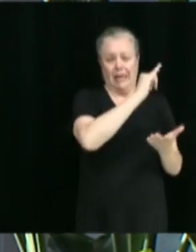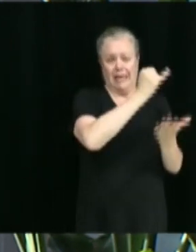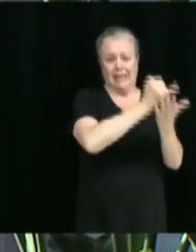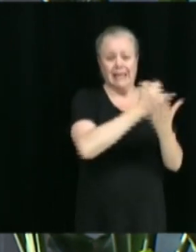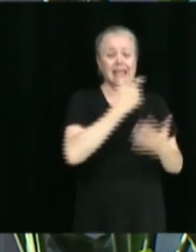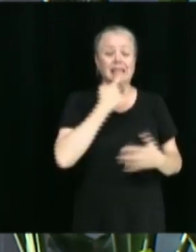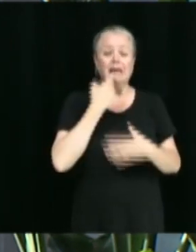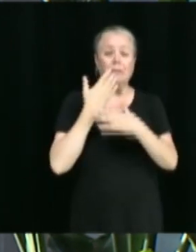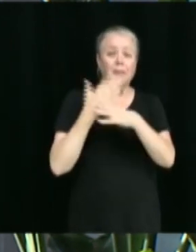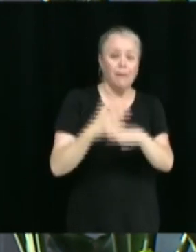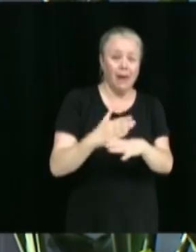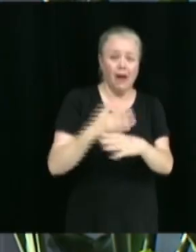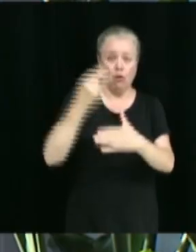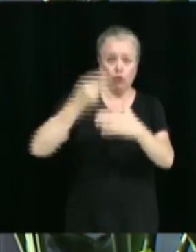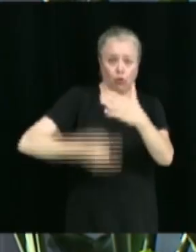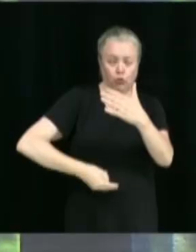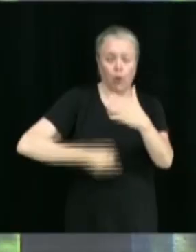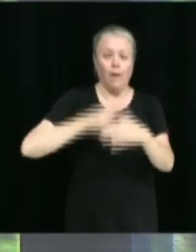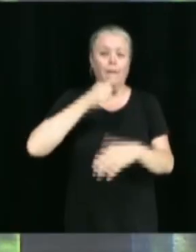relais notaire.